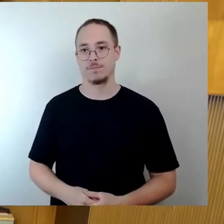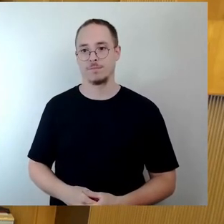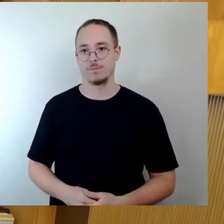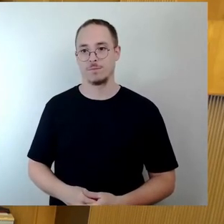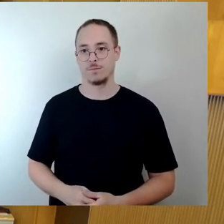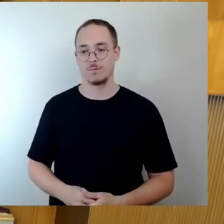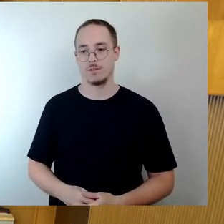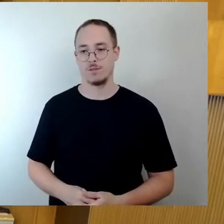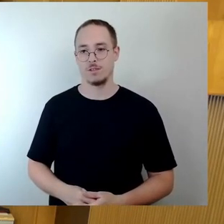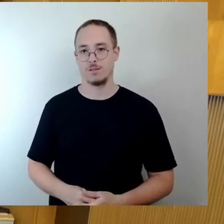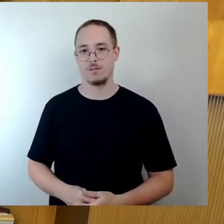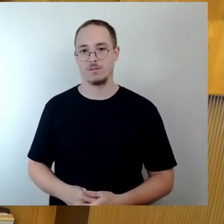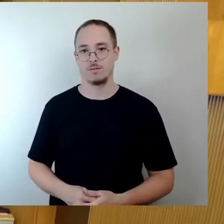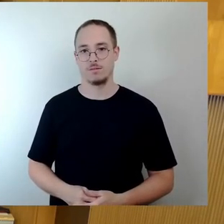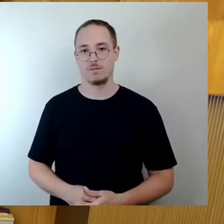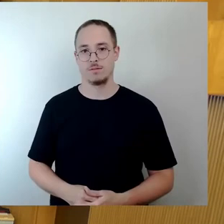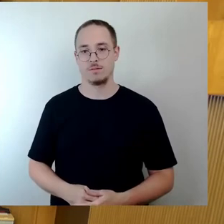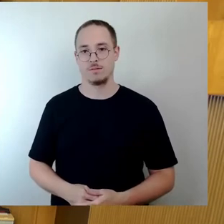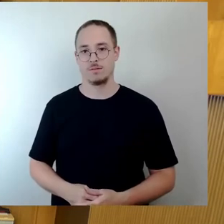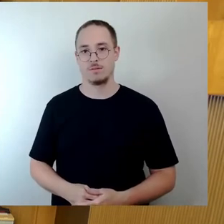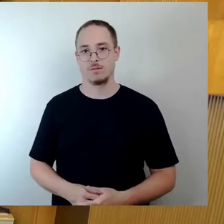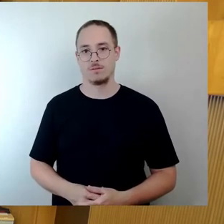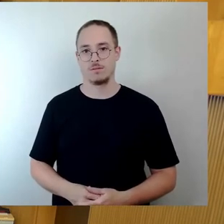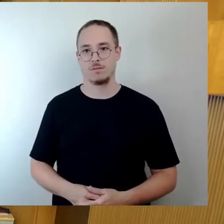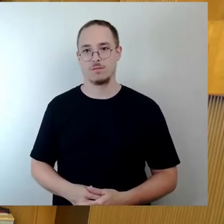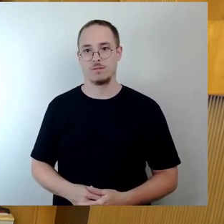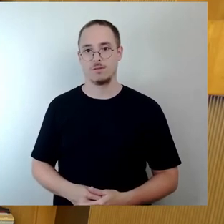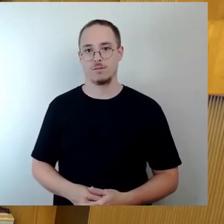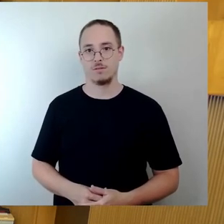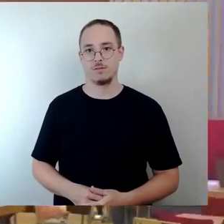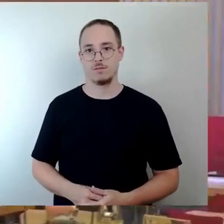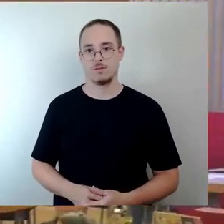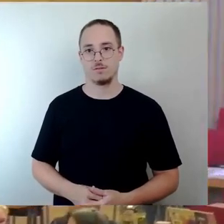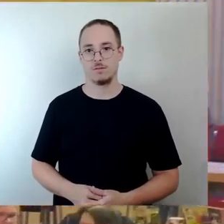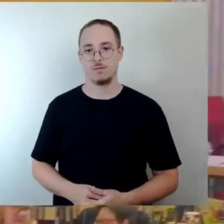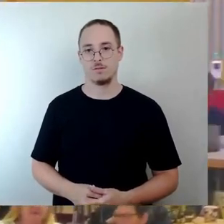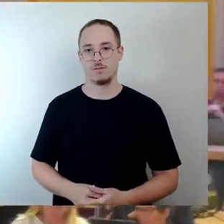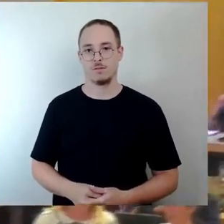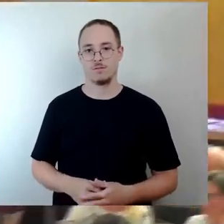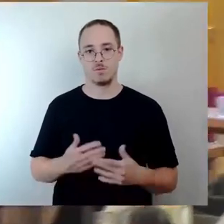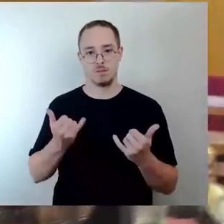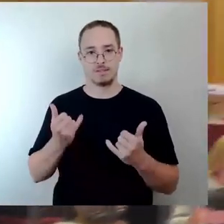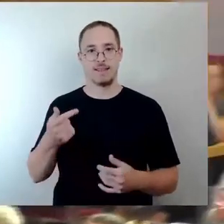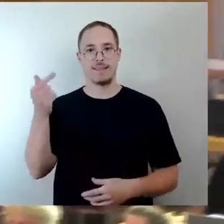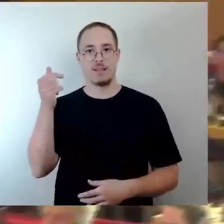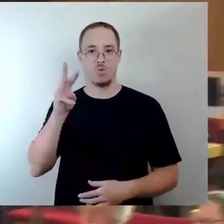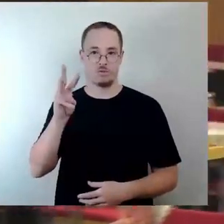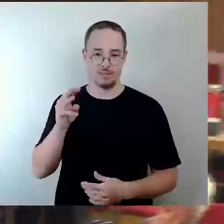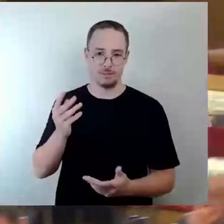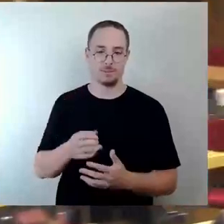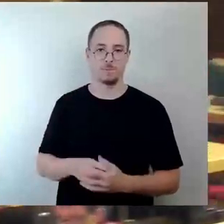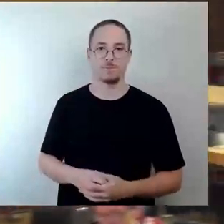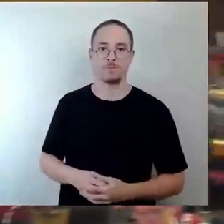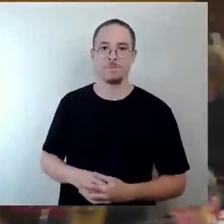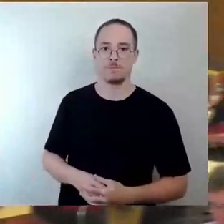Johannes Lichti als Nächstes, dann Herr Dr. Schulte-Wüßemann, dann Thilo Wirz. Dann wäre ich trotzdem, damit Sie sich